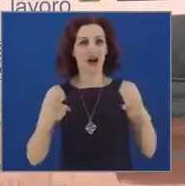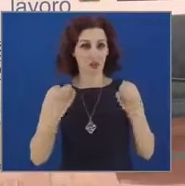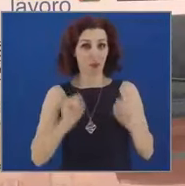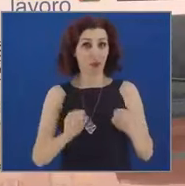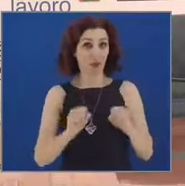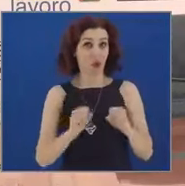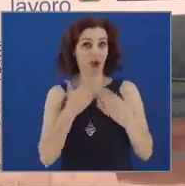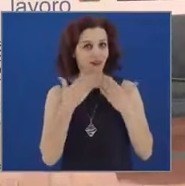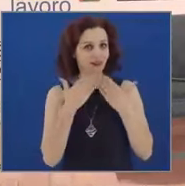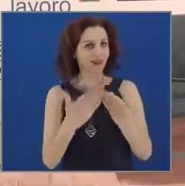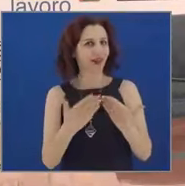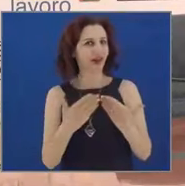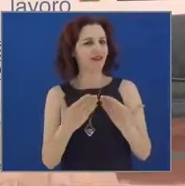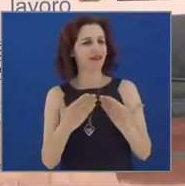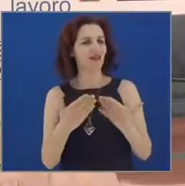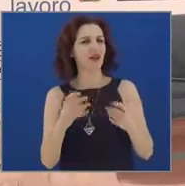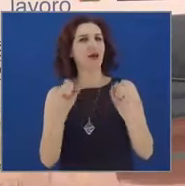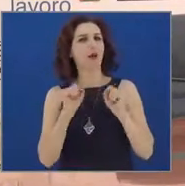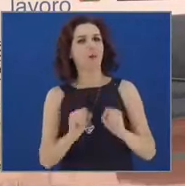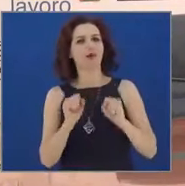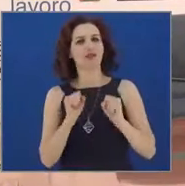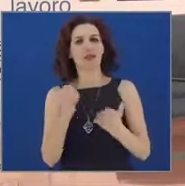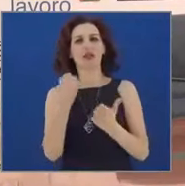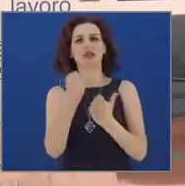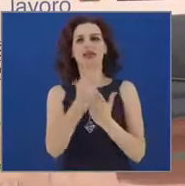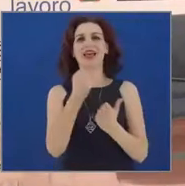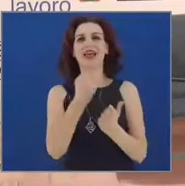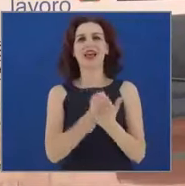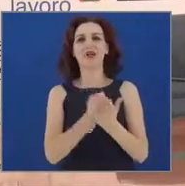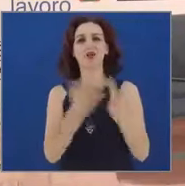possibilità e le previsioni del decreto semplificazione.